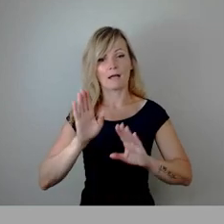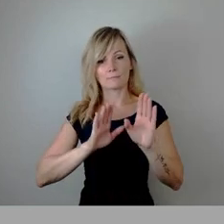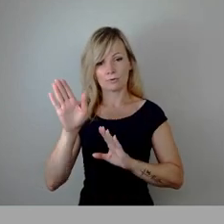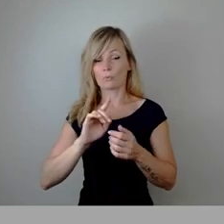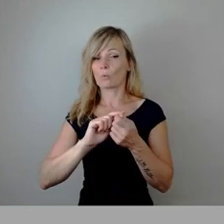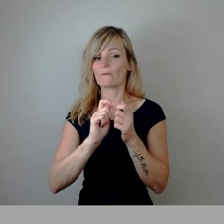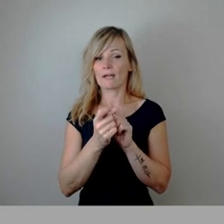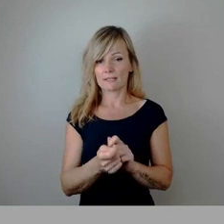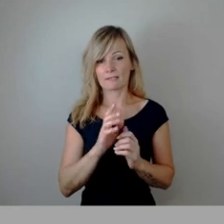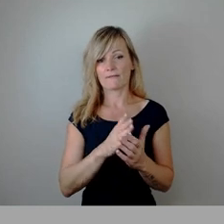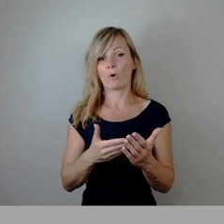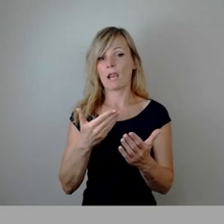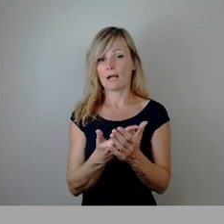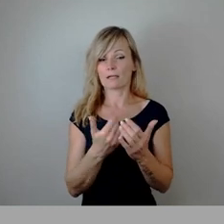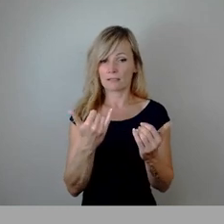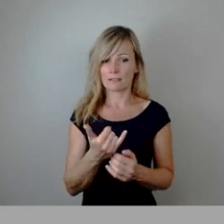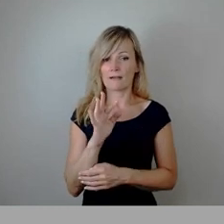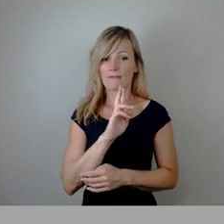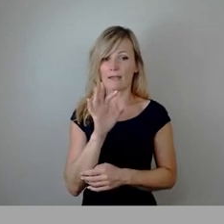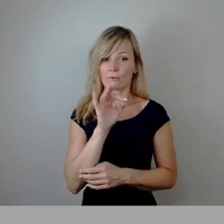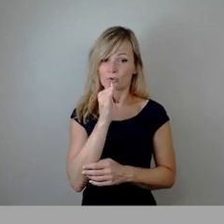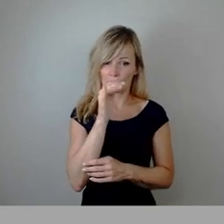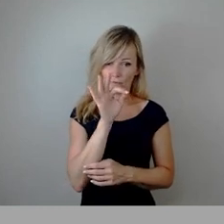Vorlage. Wer zustimmen möchte, bitte ich jetzt um Stimmzeichen.